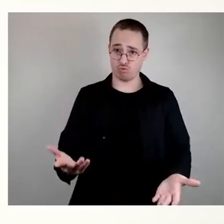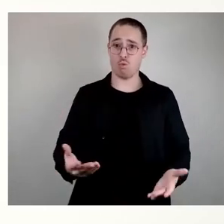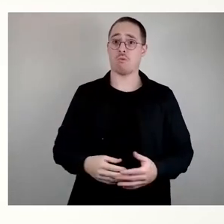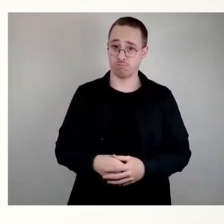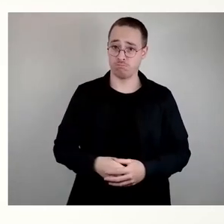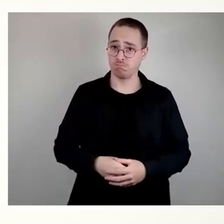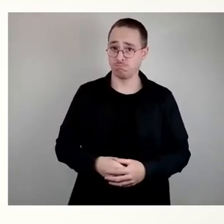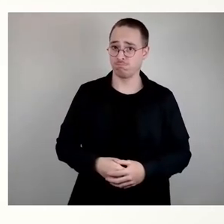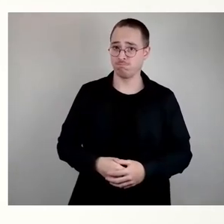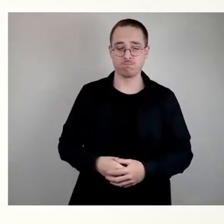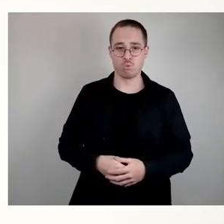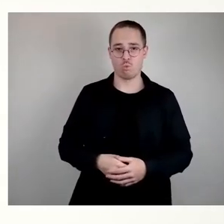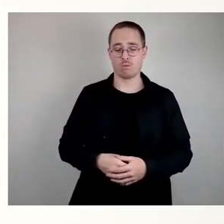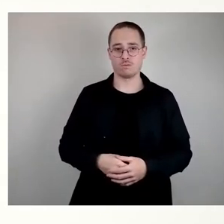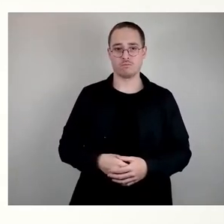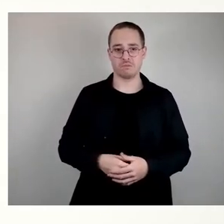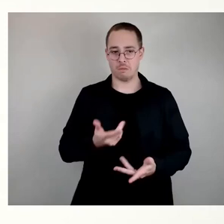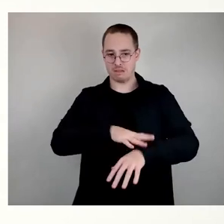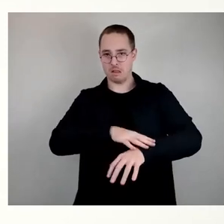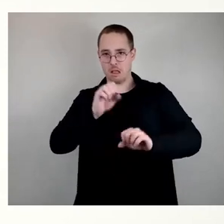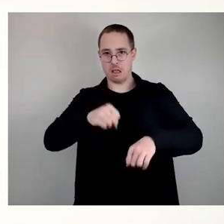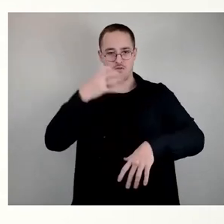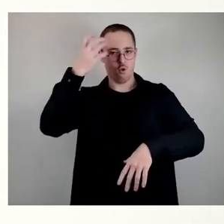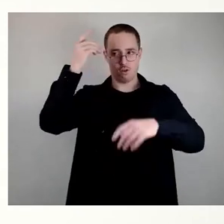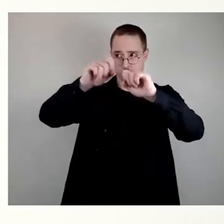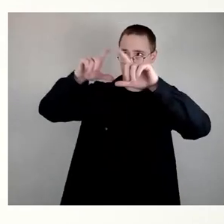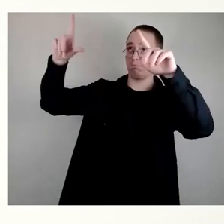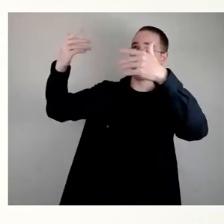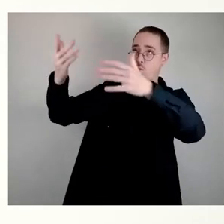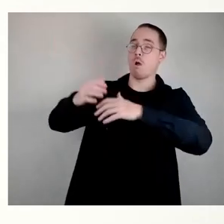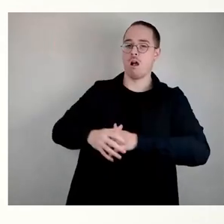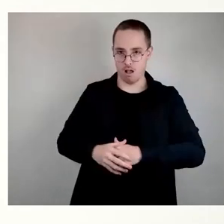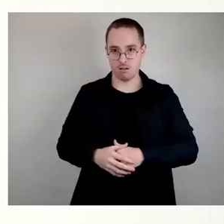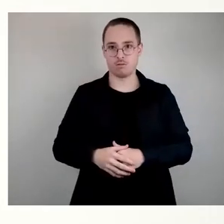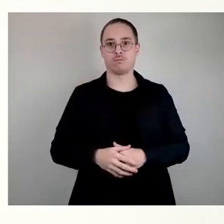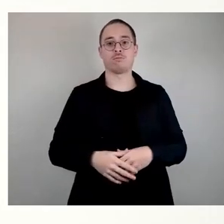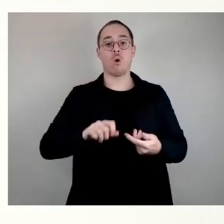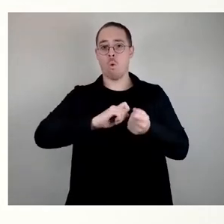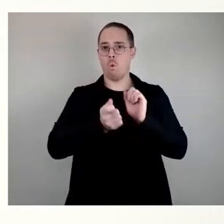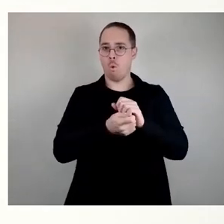Das heißt, umplanen geht sowieso nicht, wenn wir dieses Jahr bauen wollen.